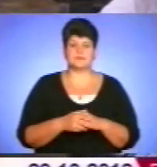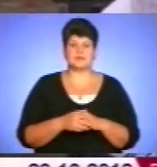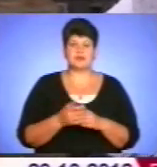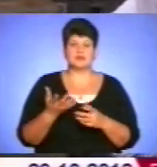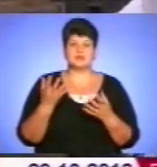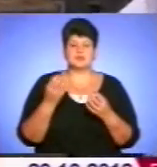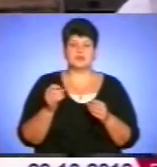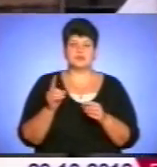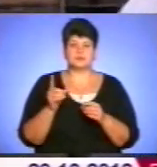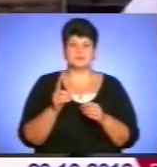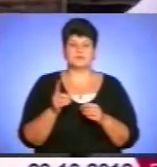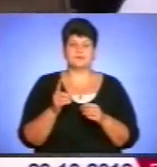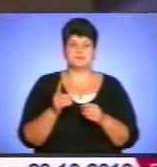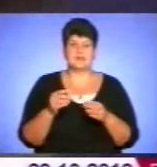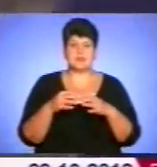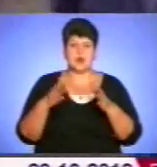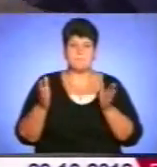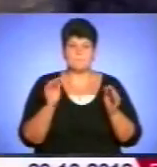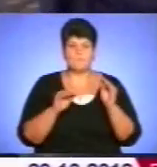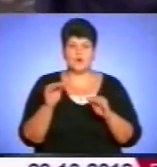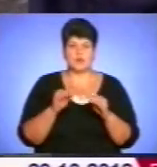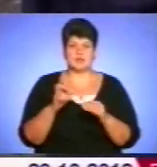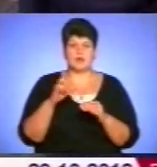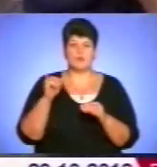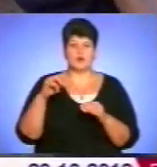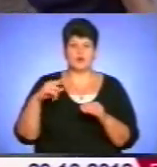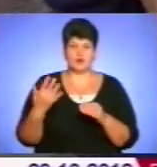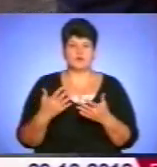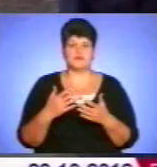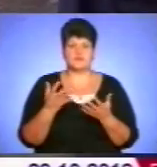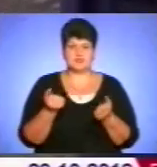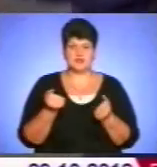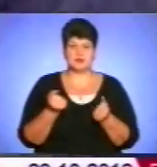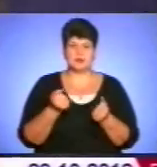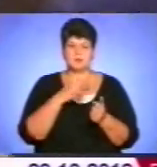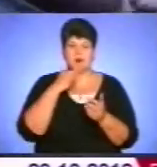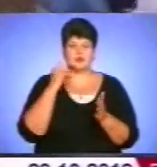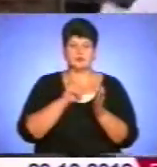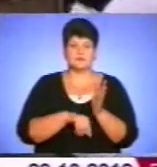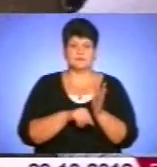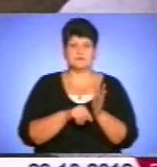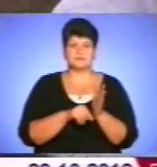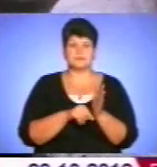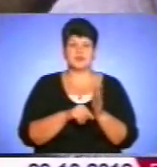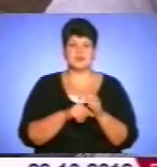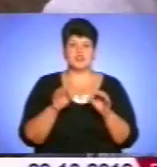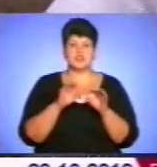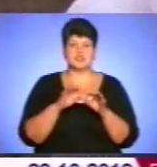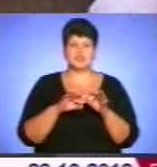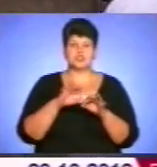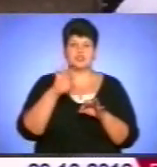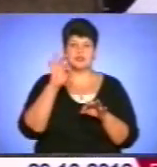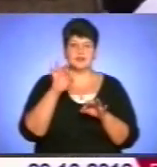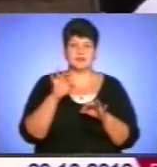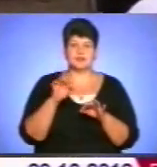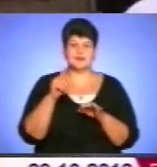якісь такі ці набори на бульон. Ага, і дешевці? Багато ті, а шейки, мені взагалі